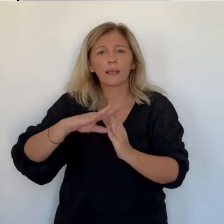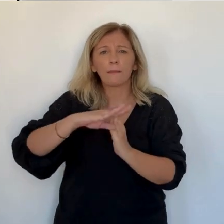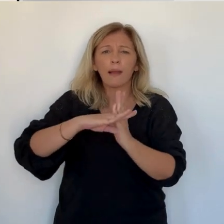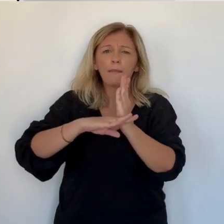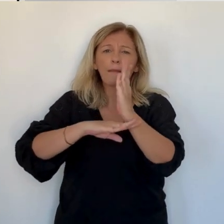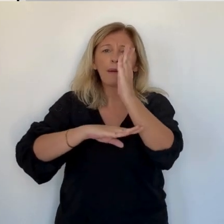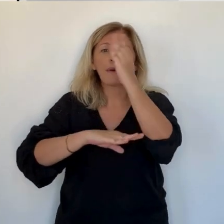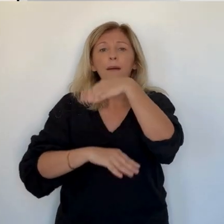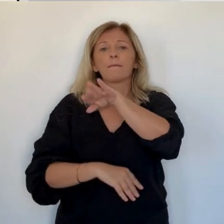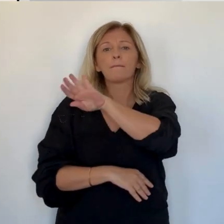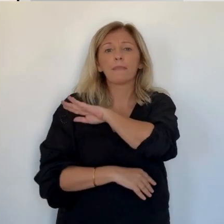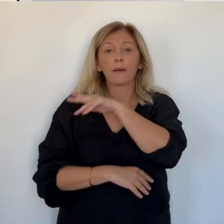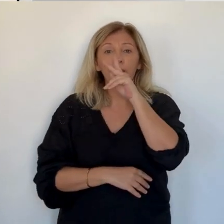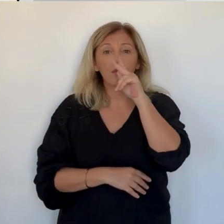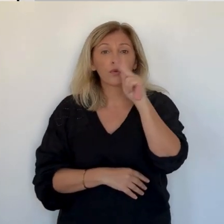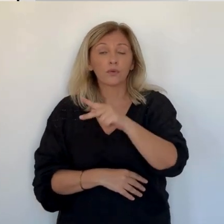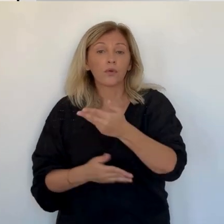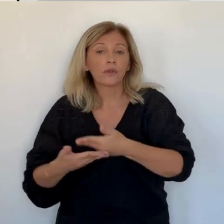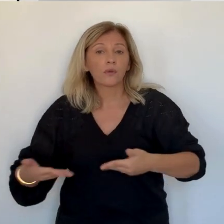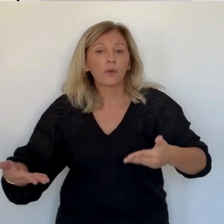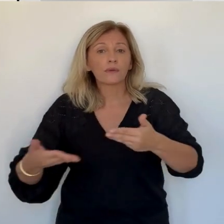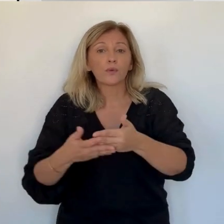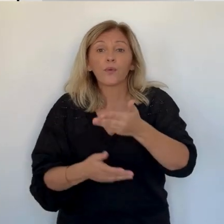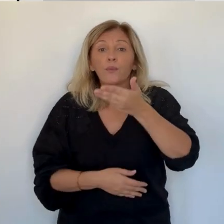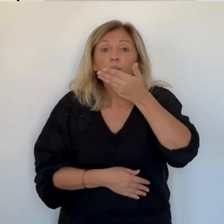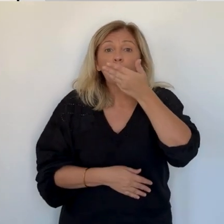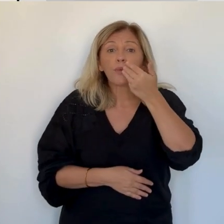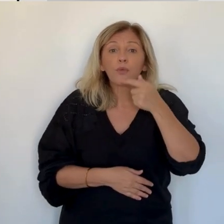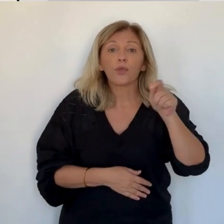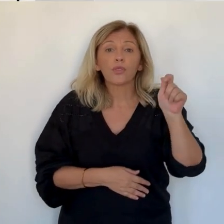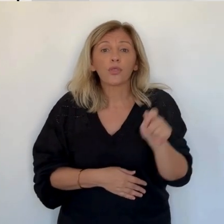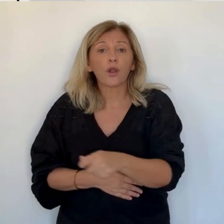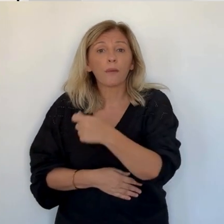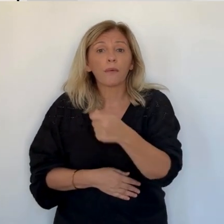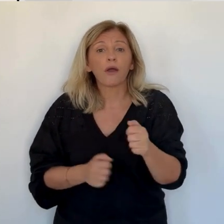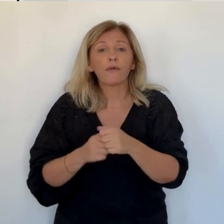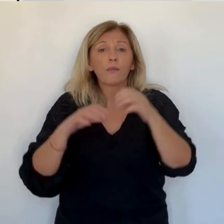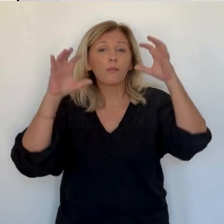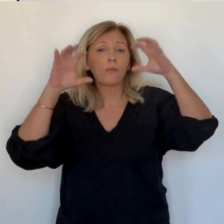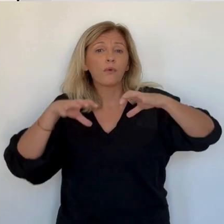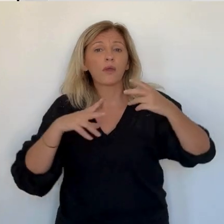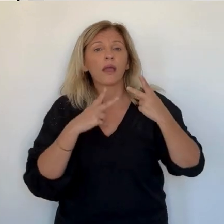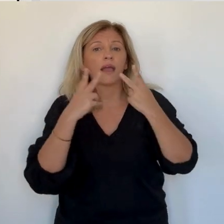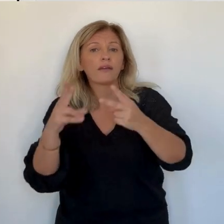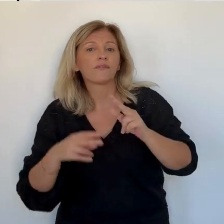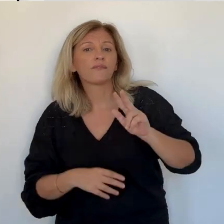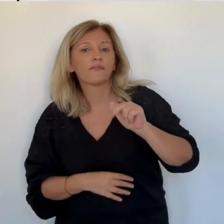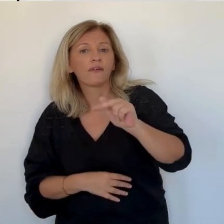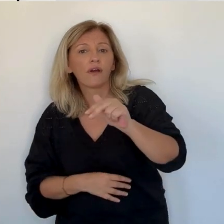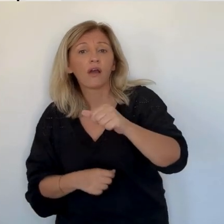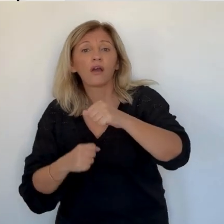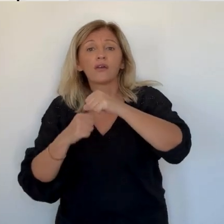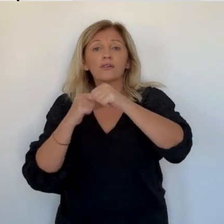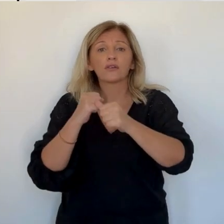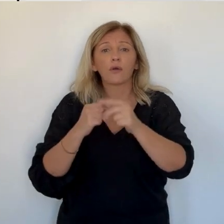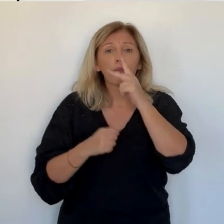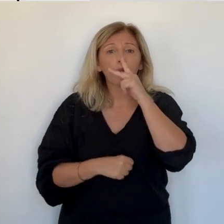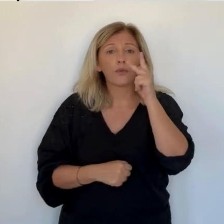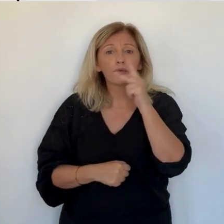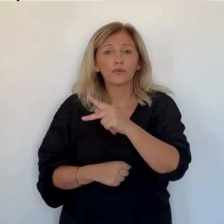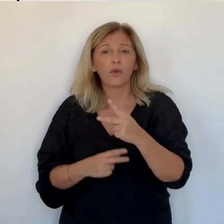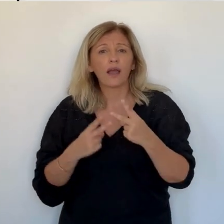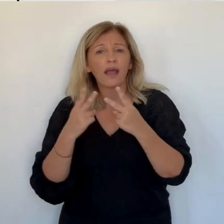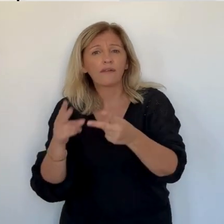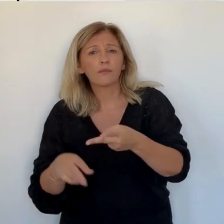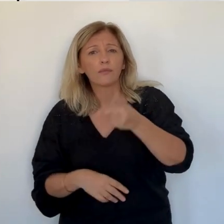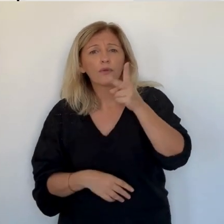avec l'arrivée de la pluie. Un phénomène de plus en plus fréquent, mais dont la population n'a pas toujours connaissance. Les précisions de Marie-France Dioliane et